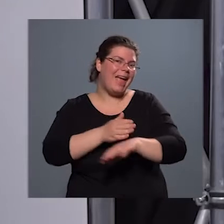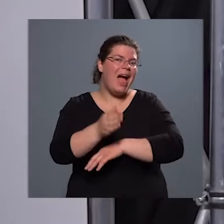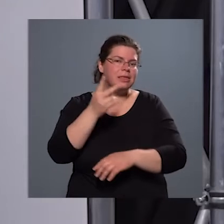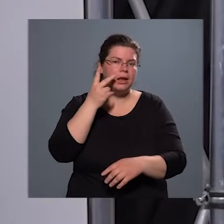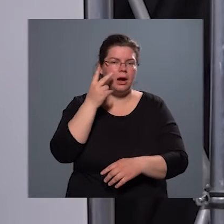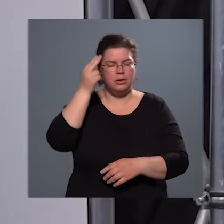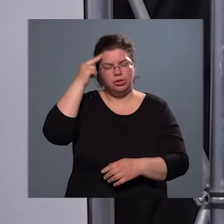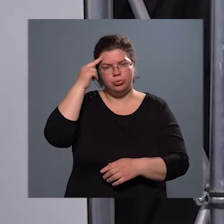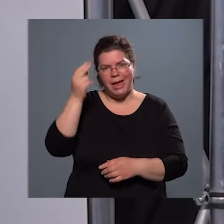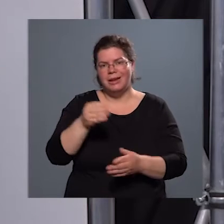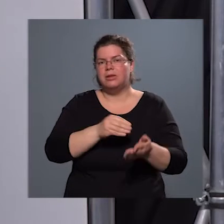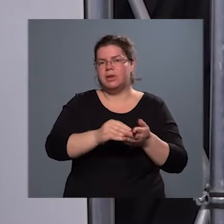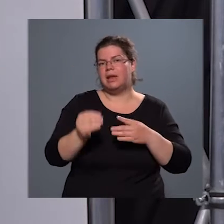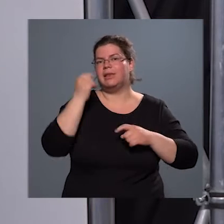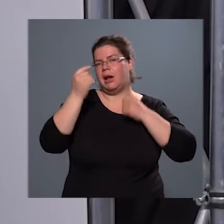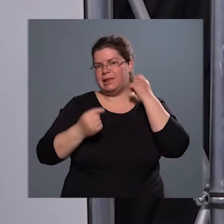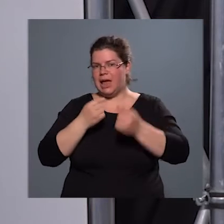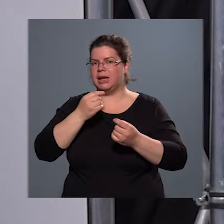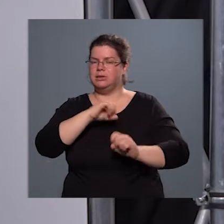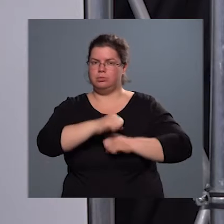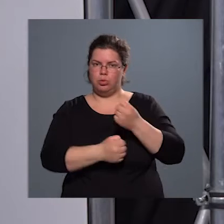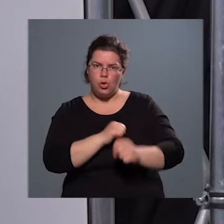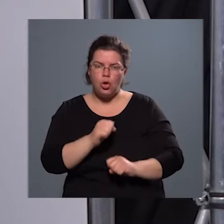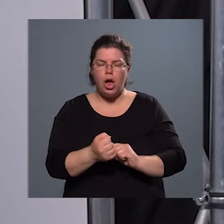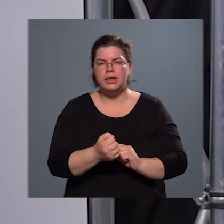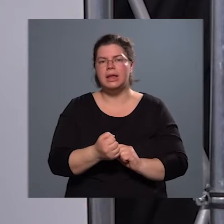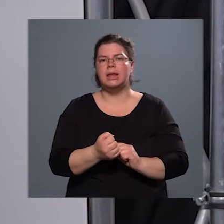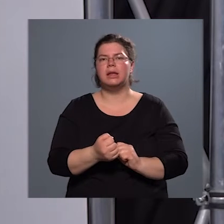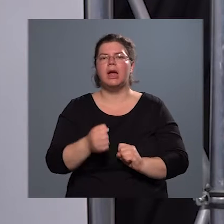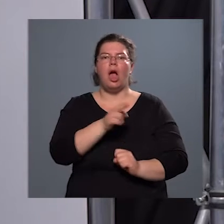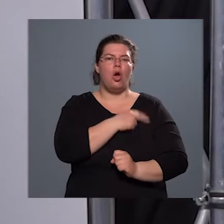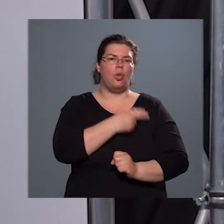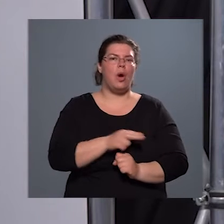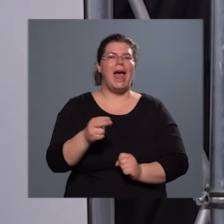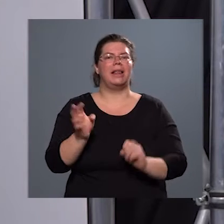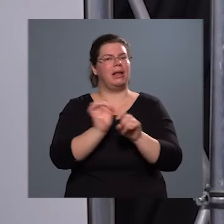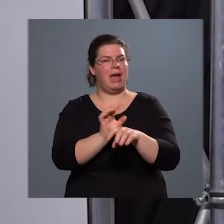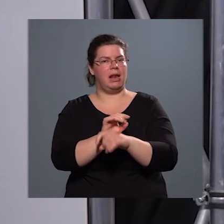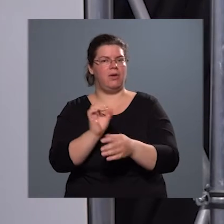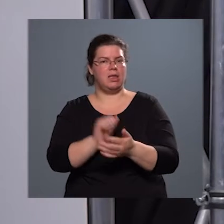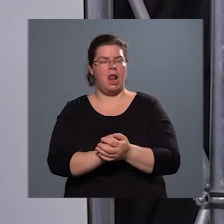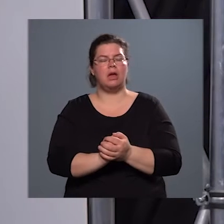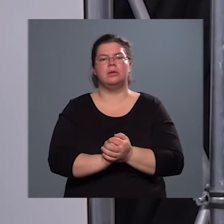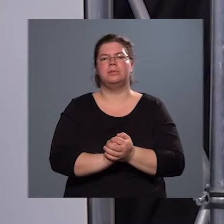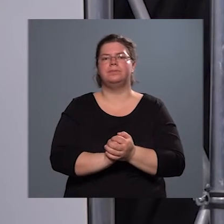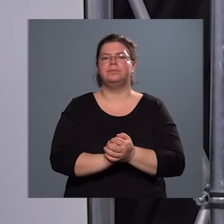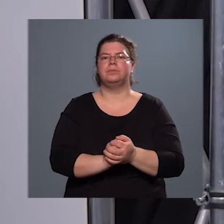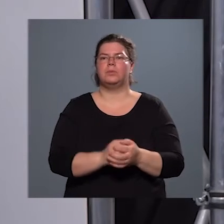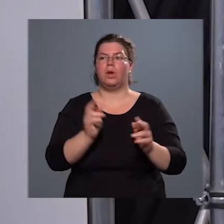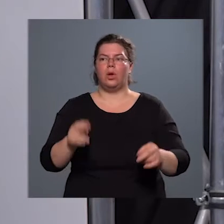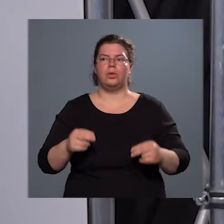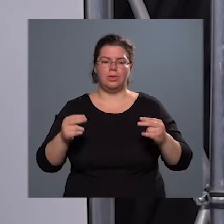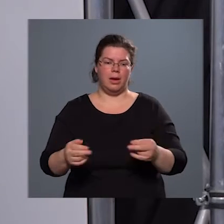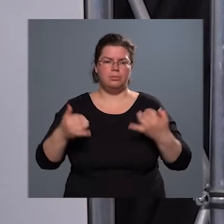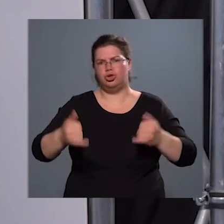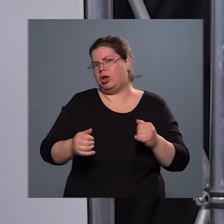finanszírozás szerint működik a kórház a járvány alatt. Az után, tehát